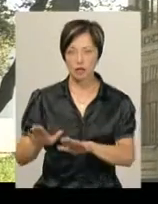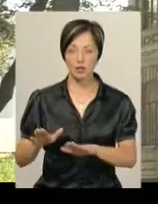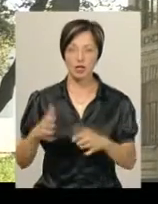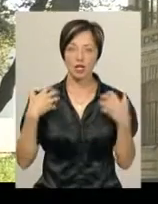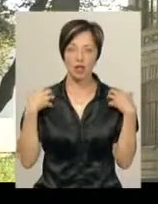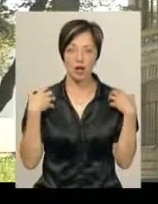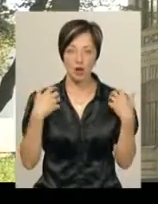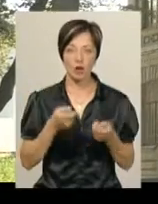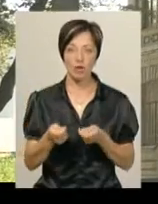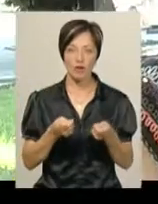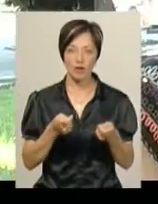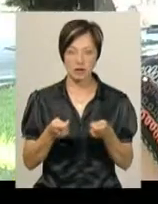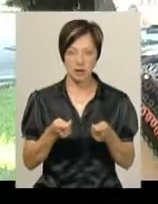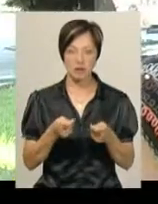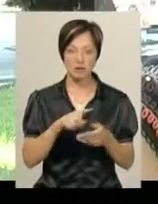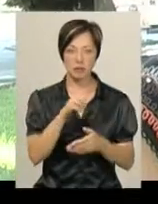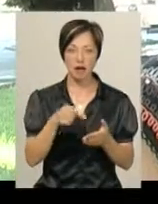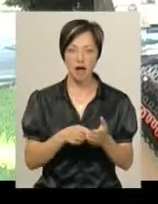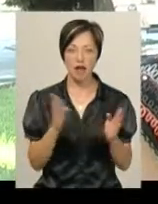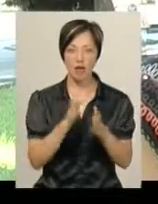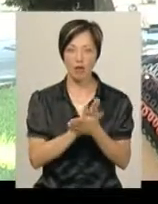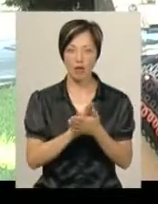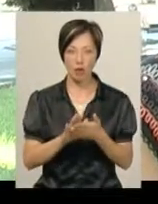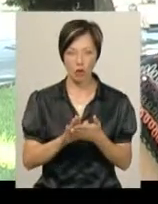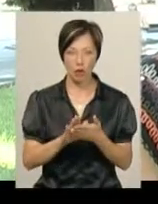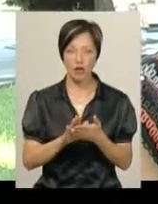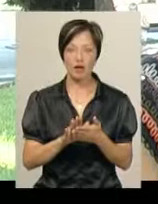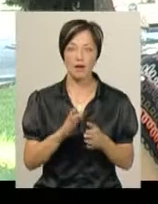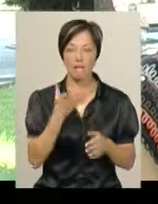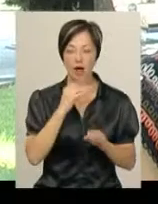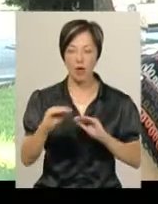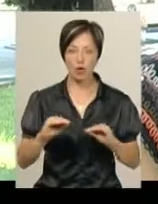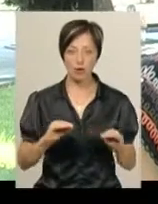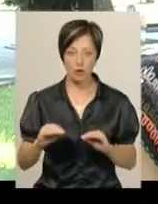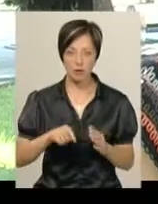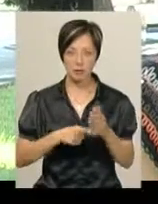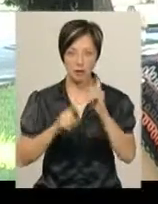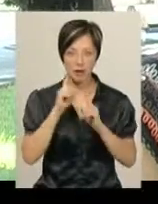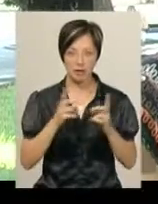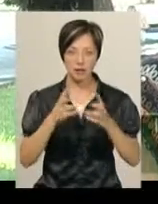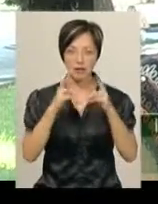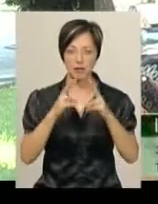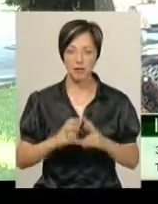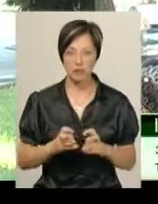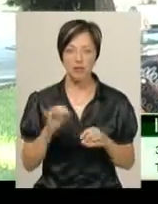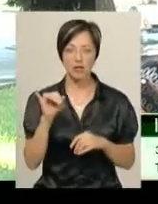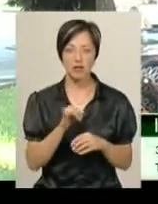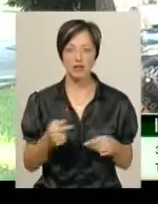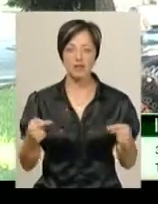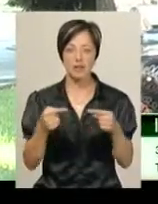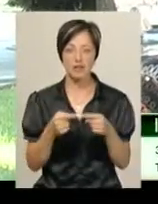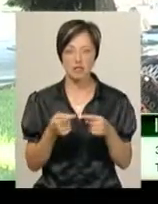питань екології та контролю за благоустроєм Хмельницької міськради Інна Куцка. Треба було і морфологію зробити, треба було і